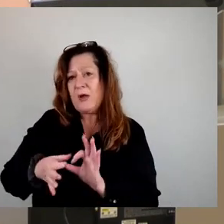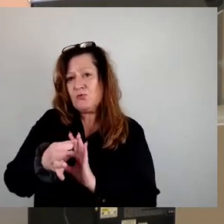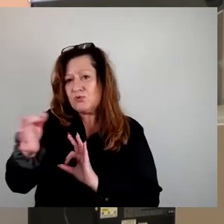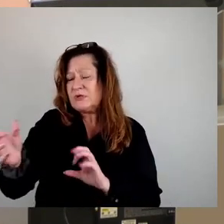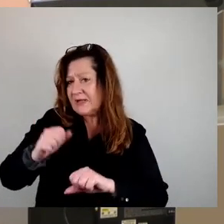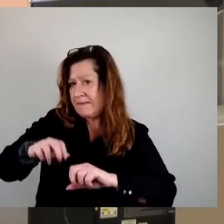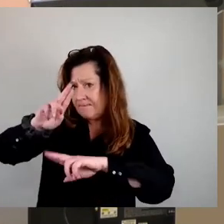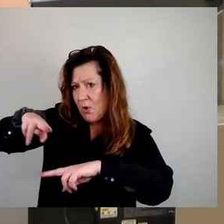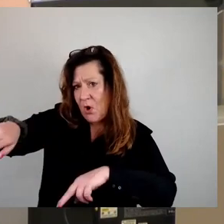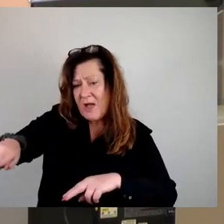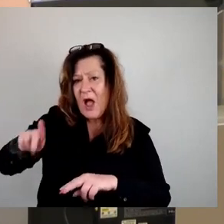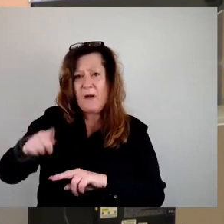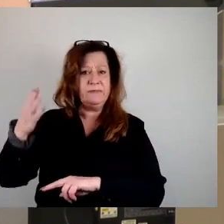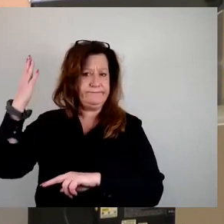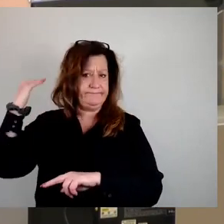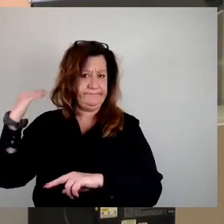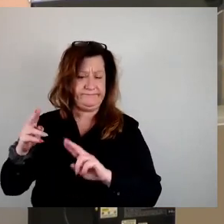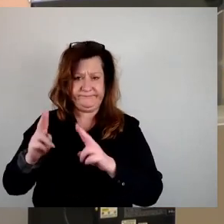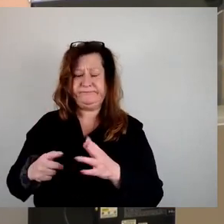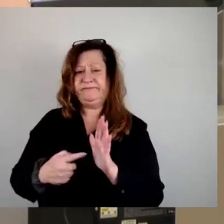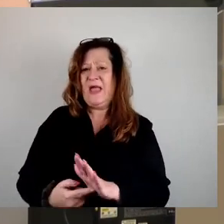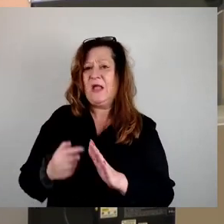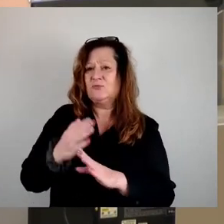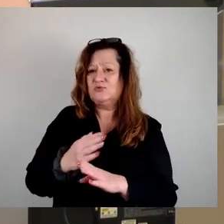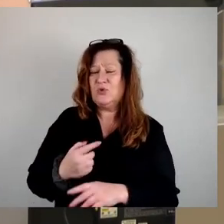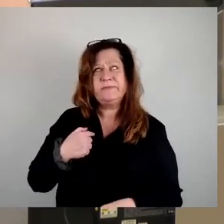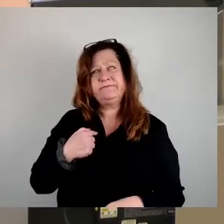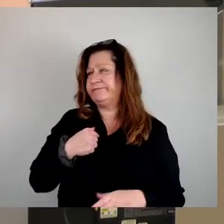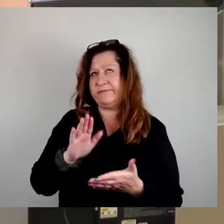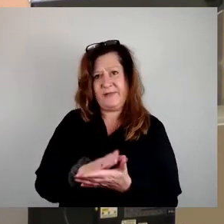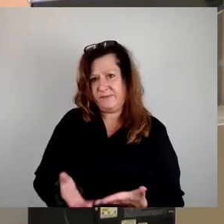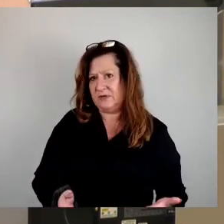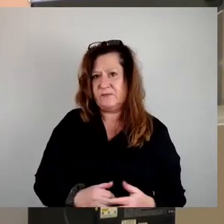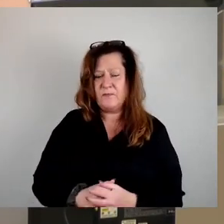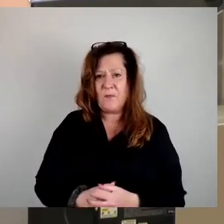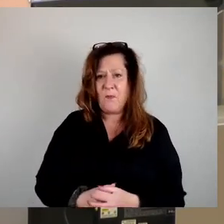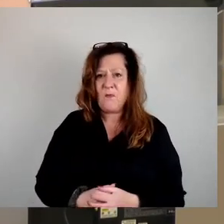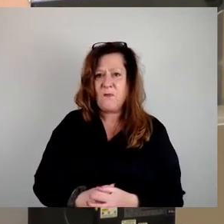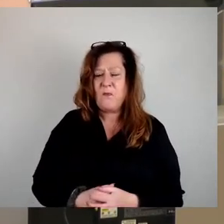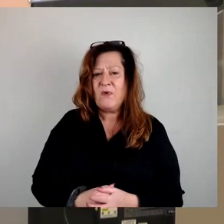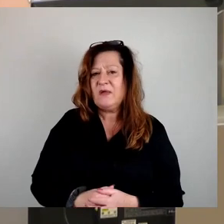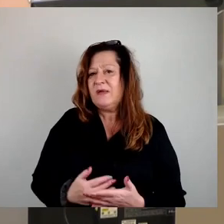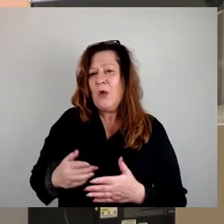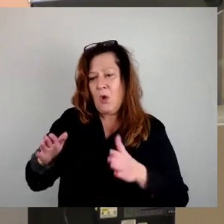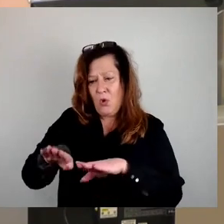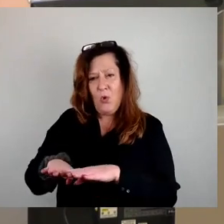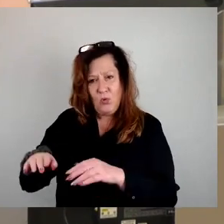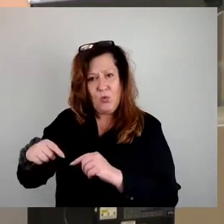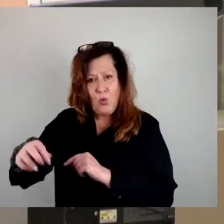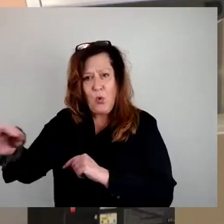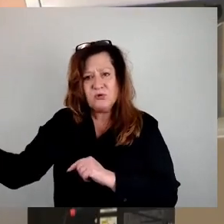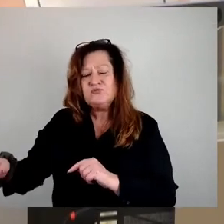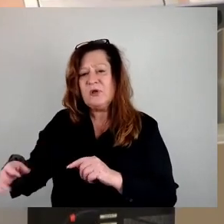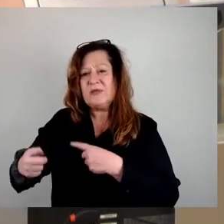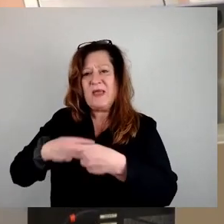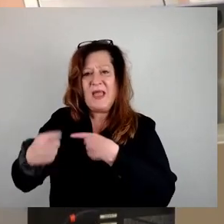Aber die Vergangenheit zeigt, dass es in der Regel ein Wunsch ist. Und die Entwicklung von Grundstücken ist aus unserer Sicht eben besser bei privaten oder